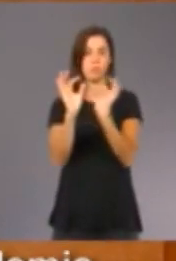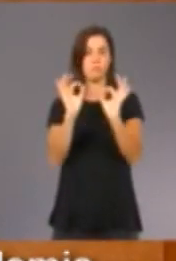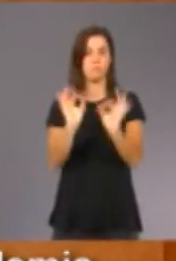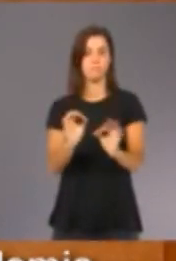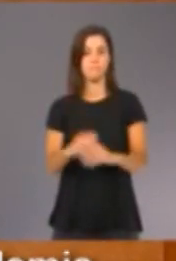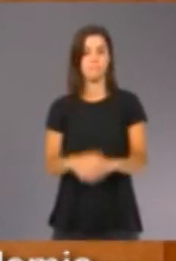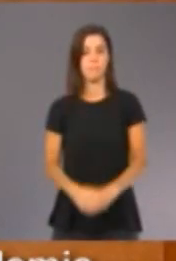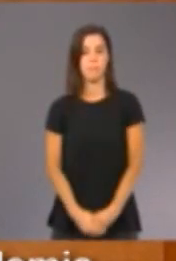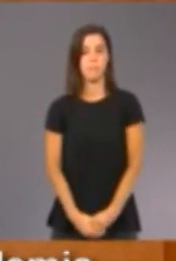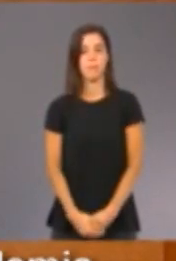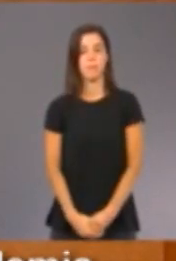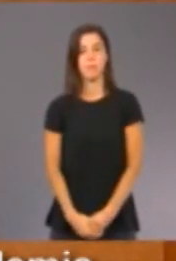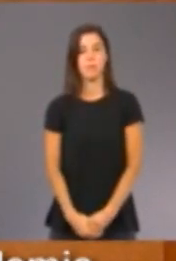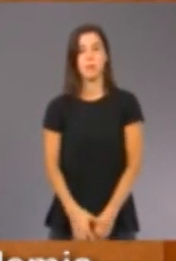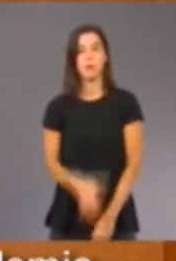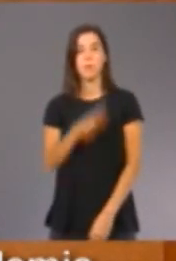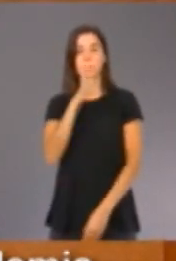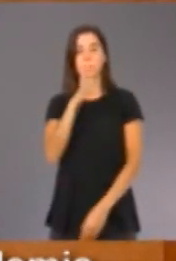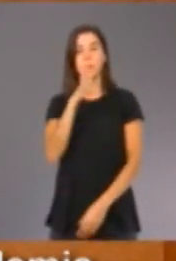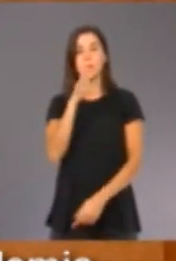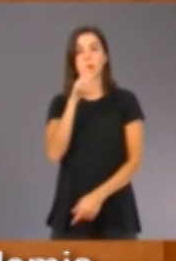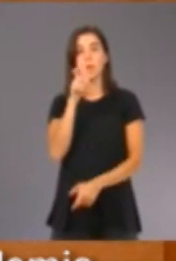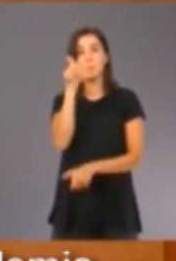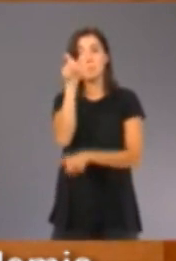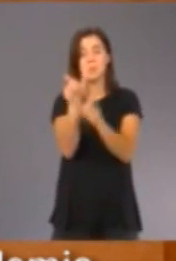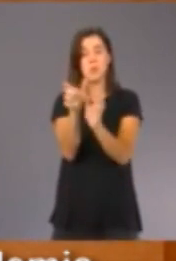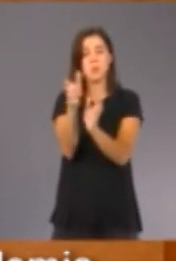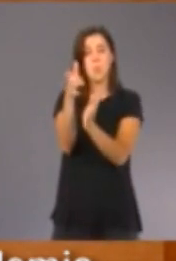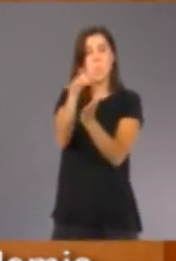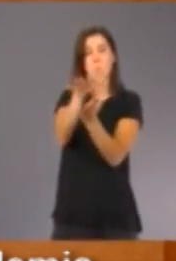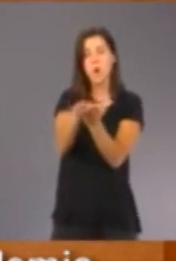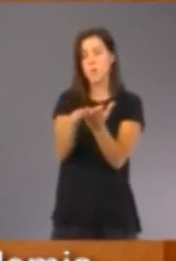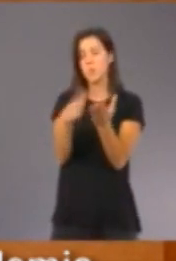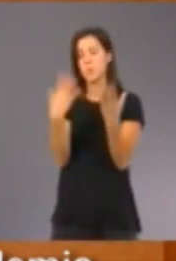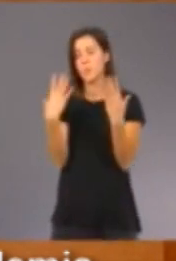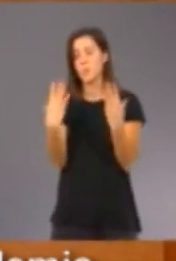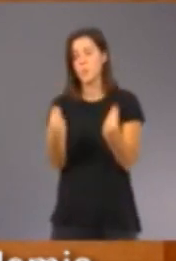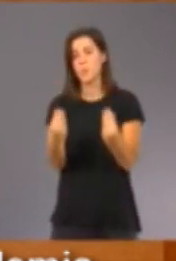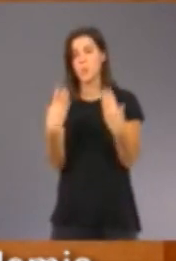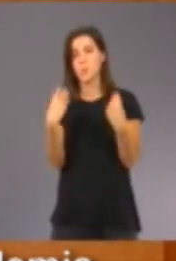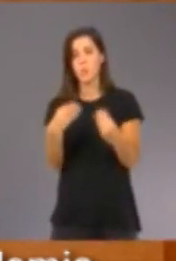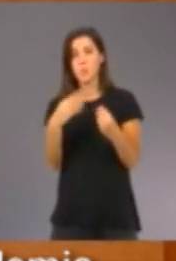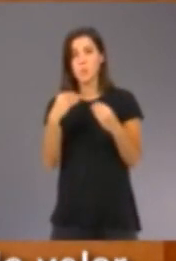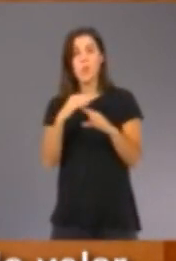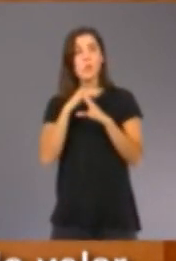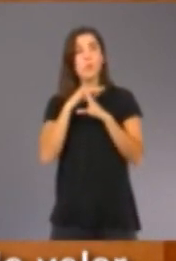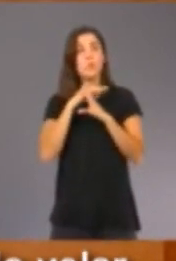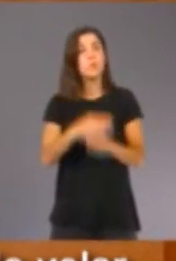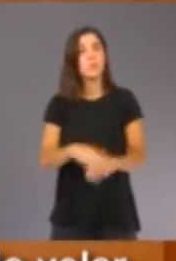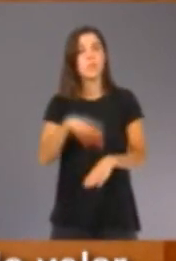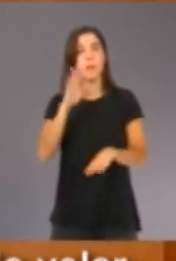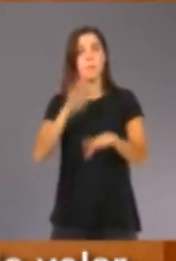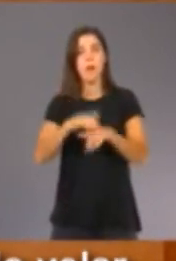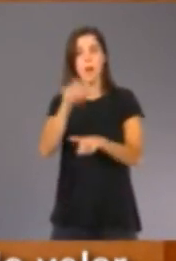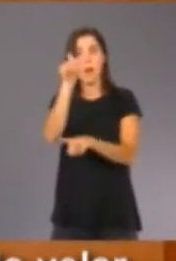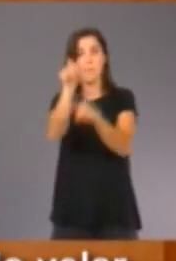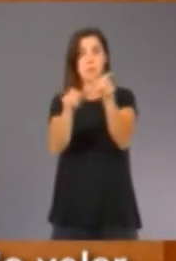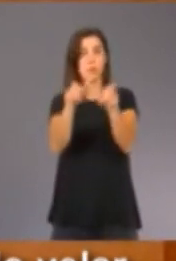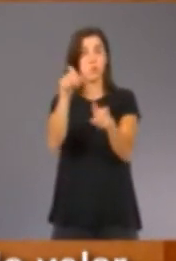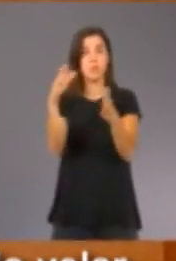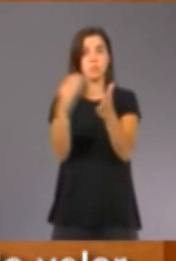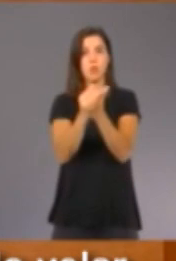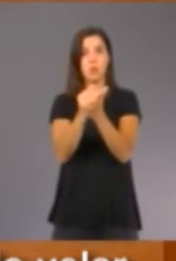Perquè ja no hi ha molts morts en aquesta pandèmia, els suficients per a que totes les persones tinguem algun o prop